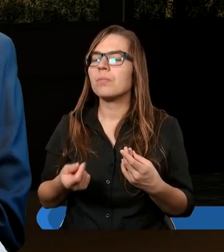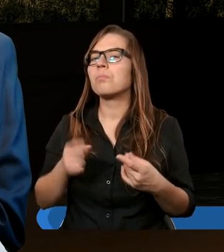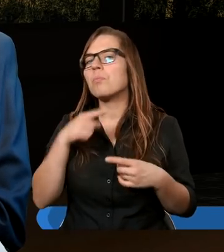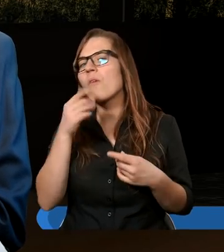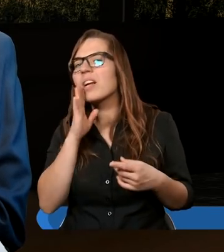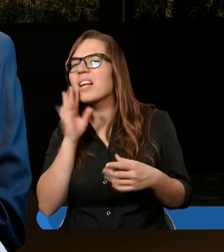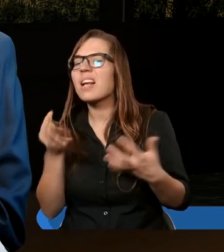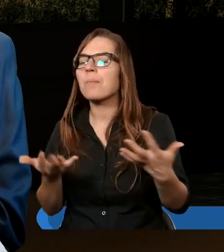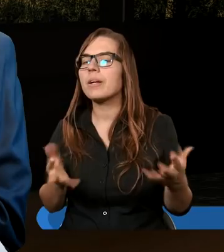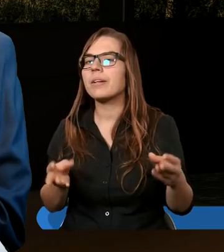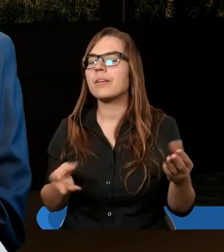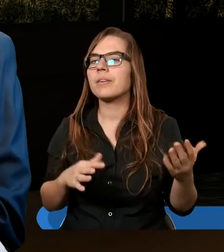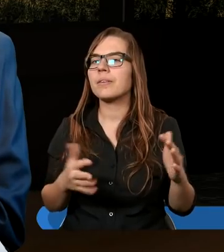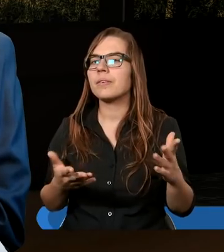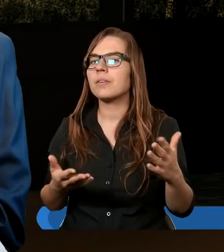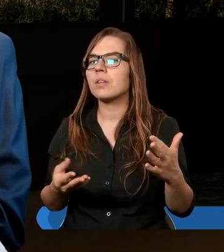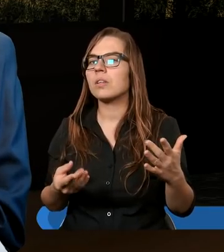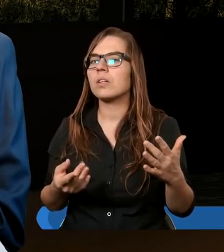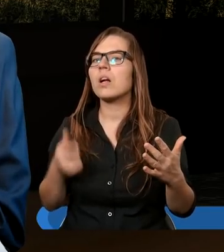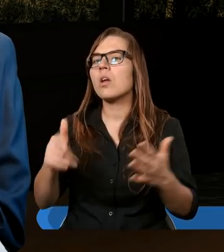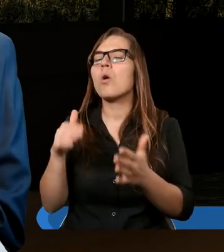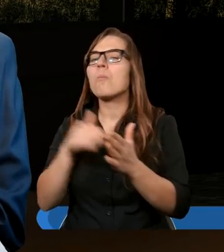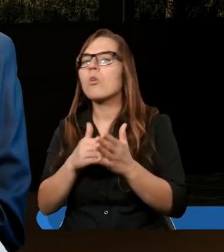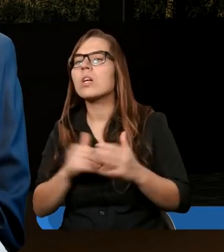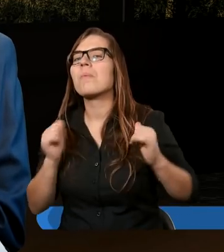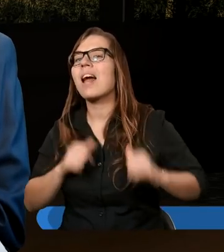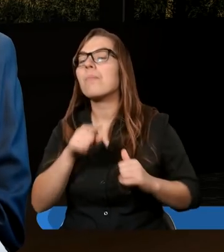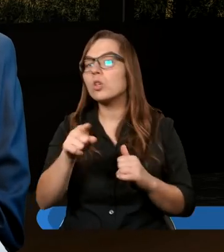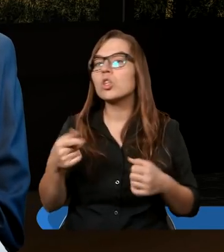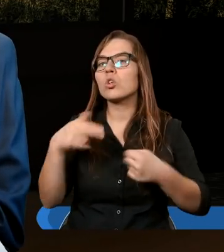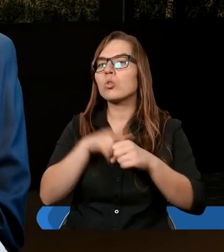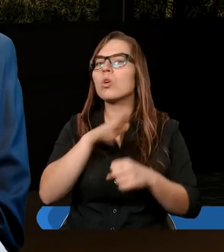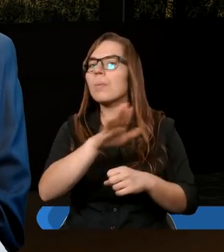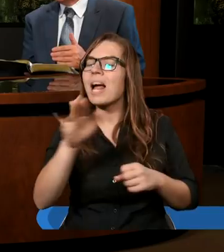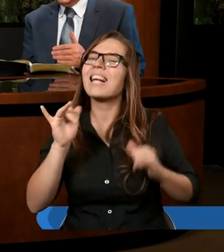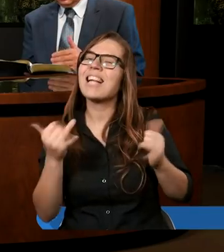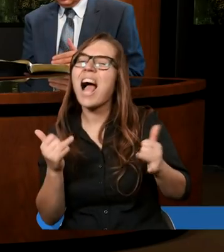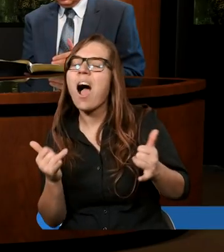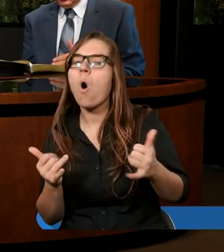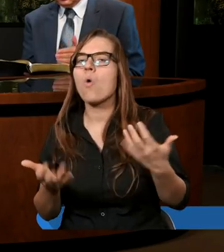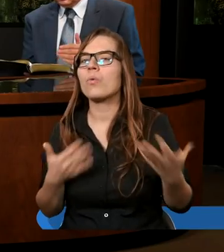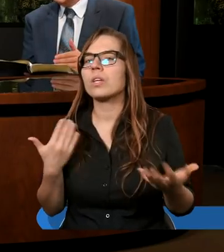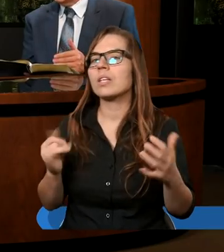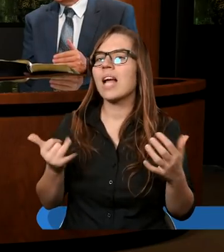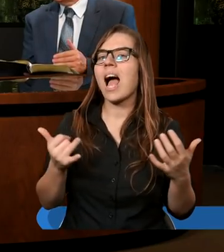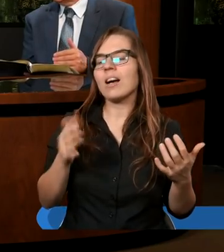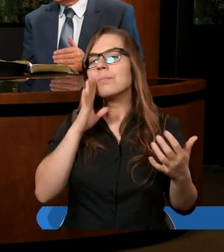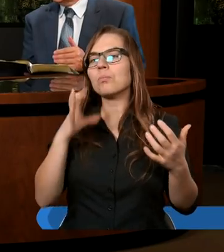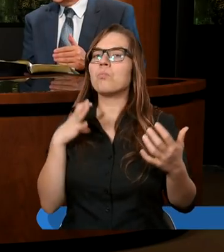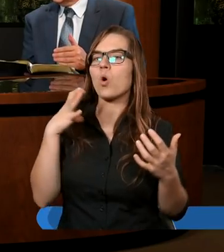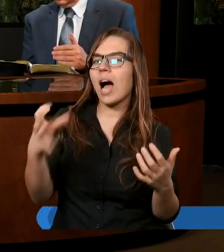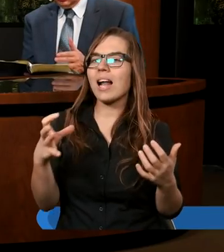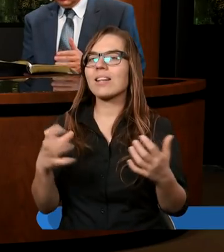powiedzieć, tę potrzebę zaspokojili ci, którzy mieli jakąś, jakieś mienie,